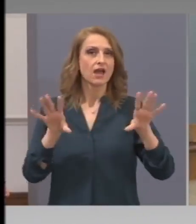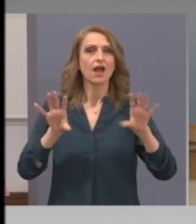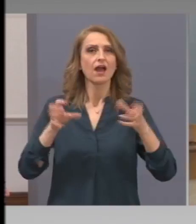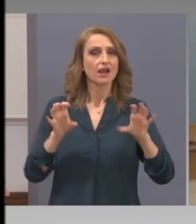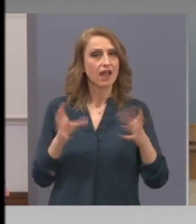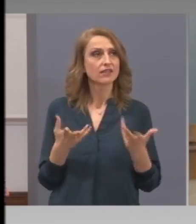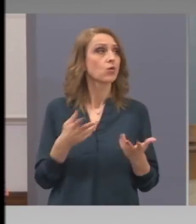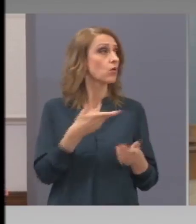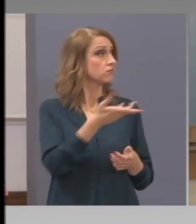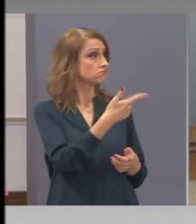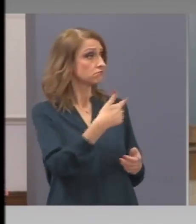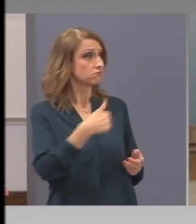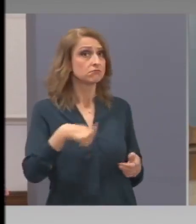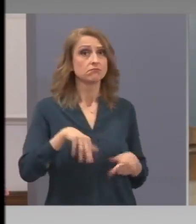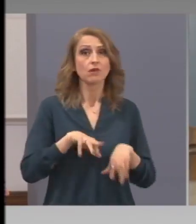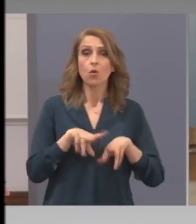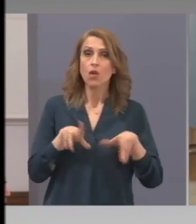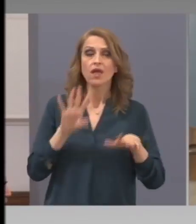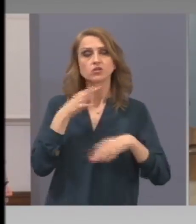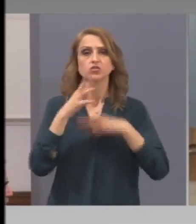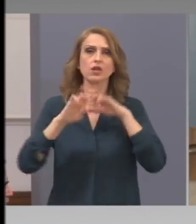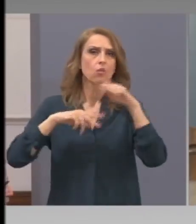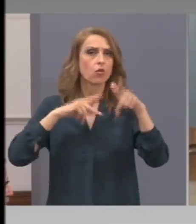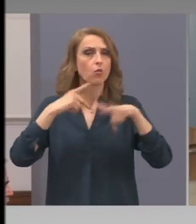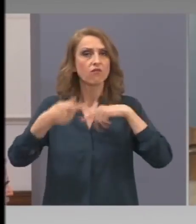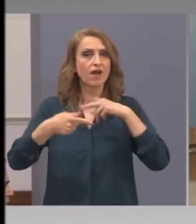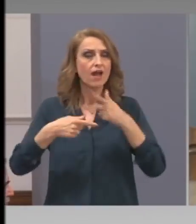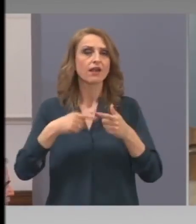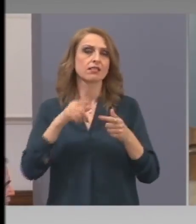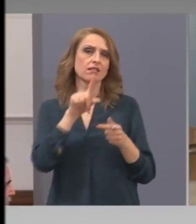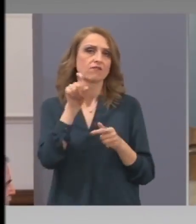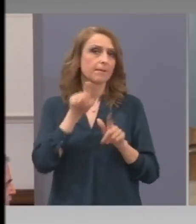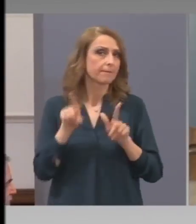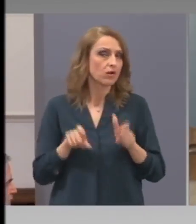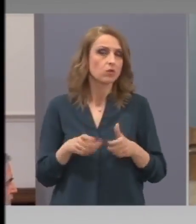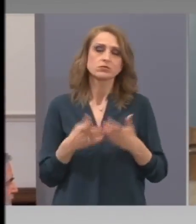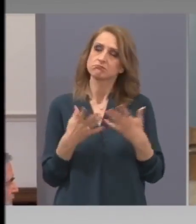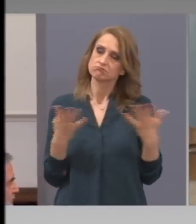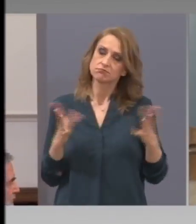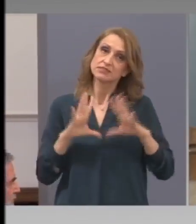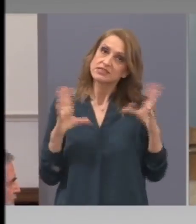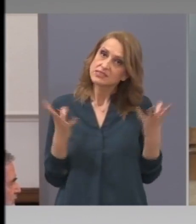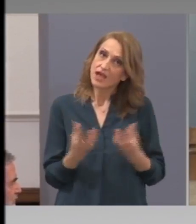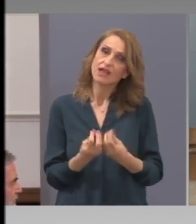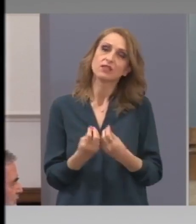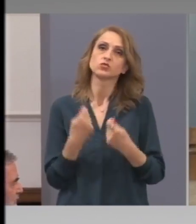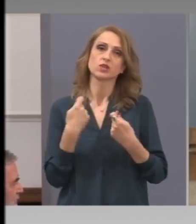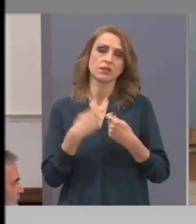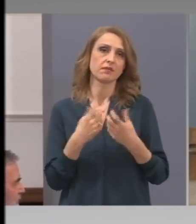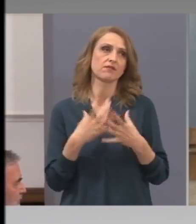ще отговарят на въпроси, ще разясняваме. заедно ще намериме най-доброто.